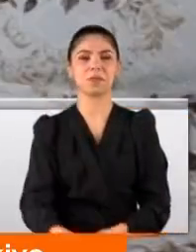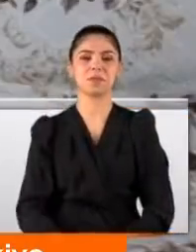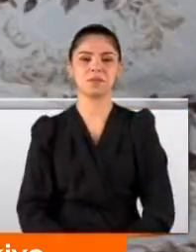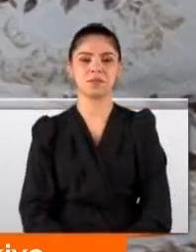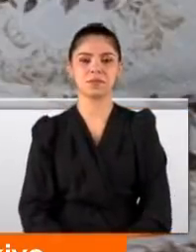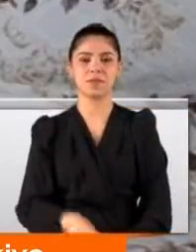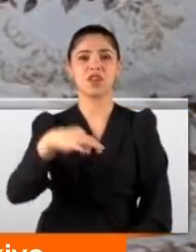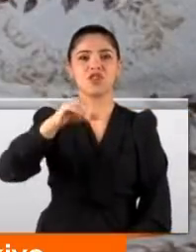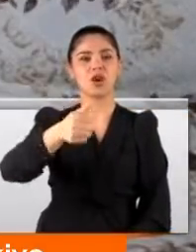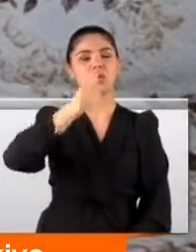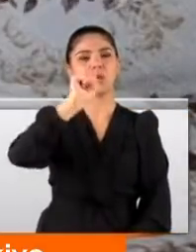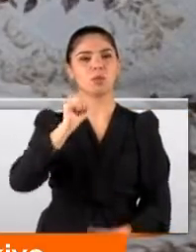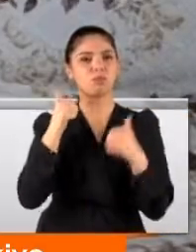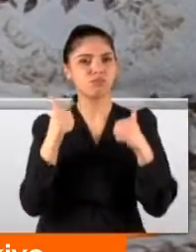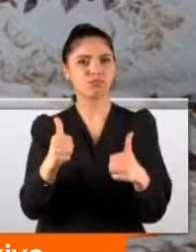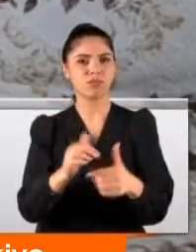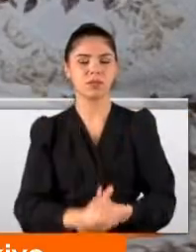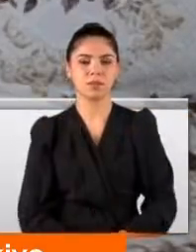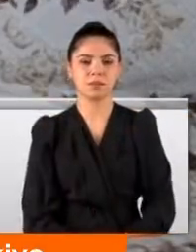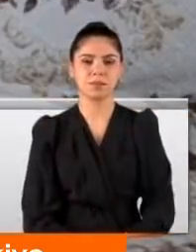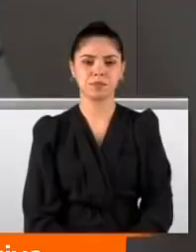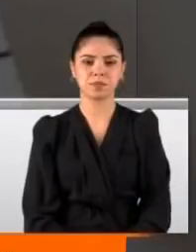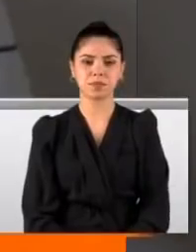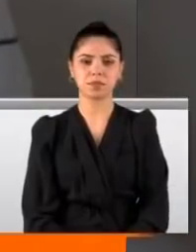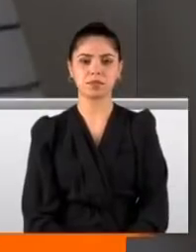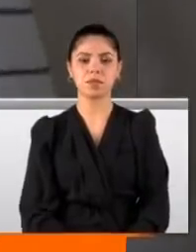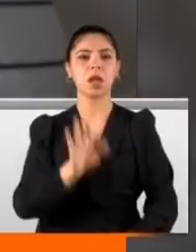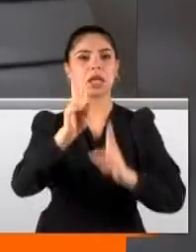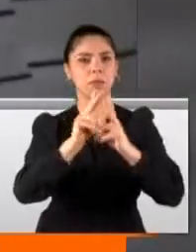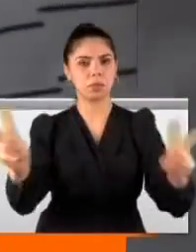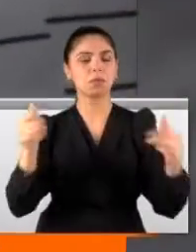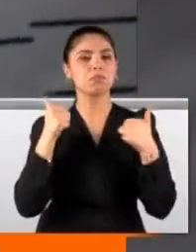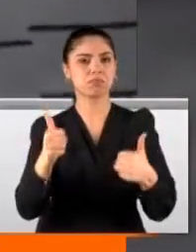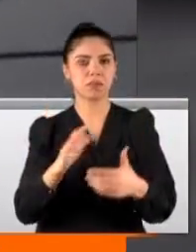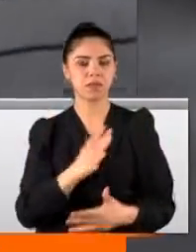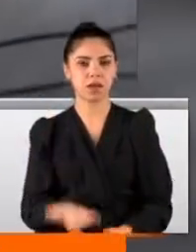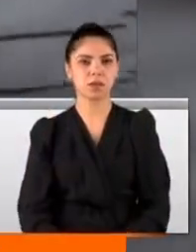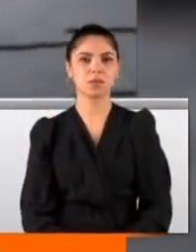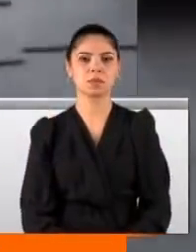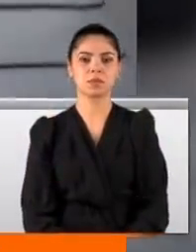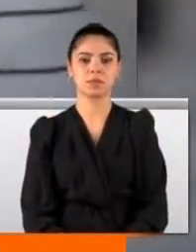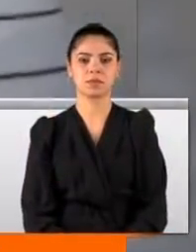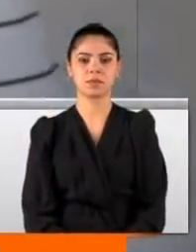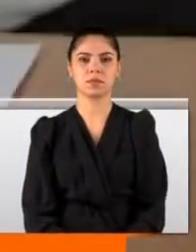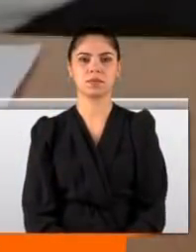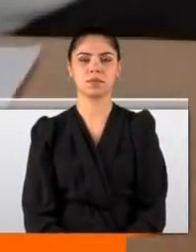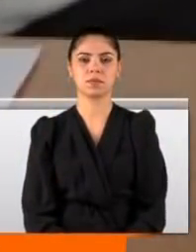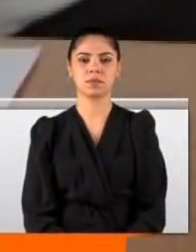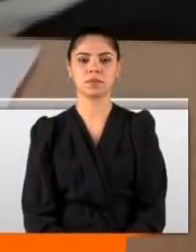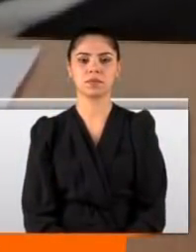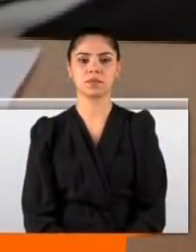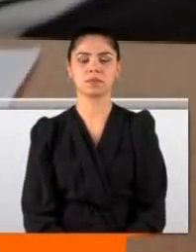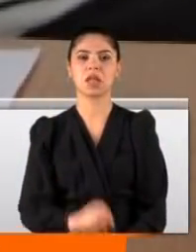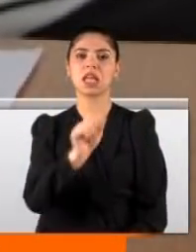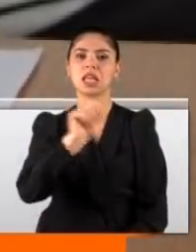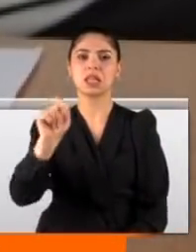Çayını içiyor, kapıları açabiliyor, hatta